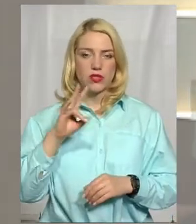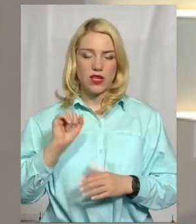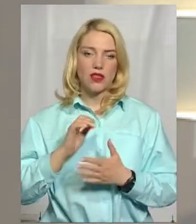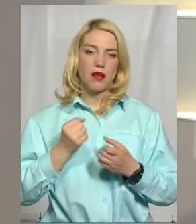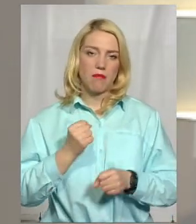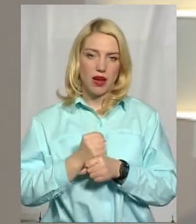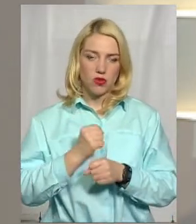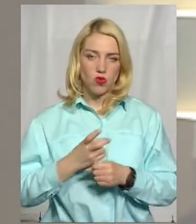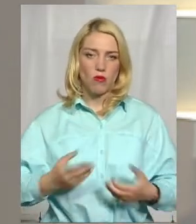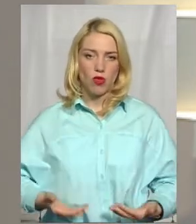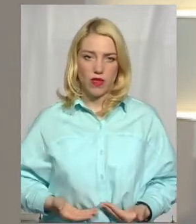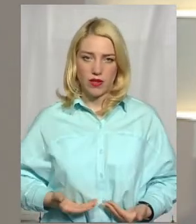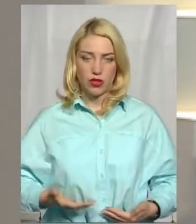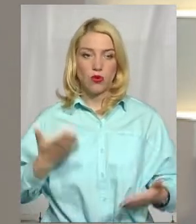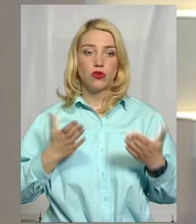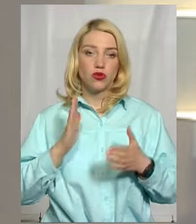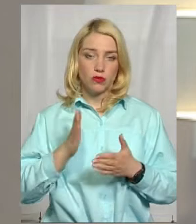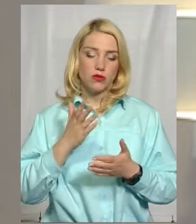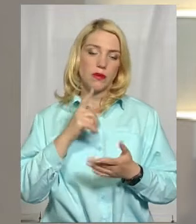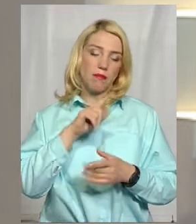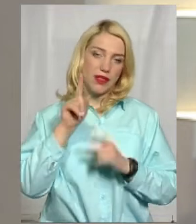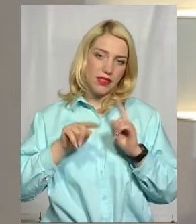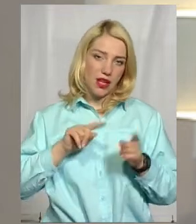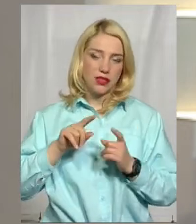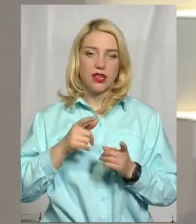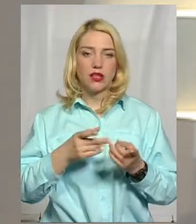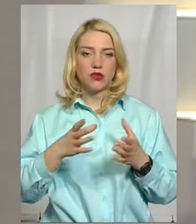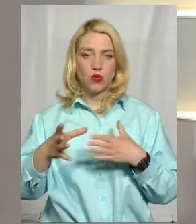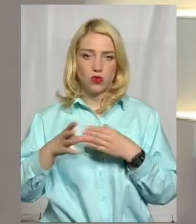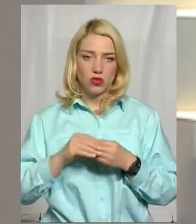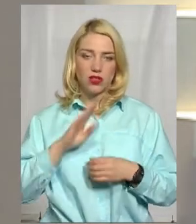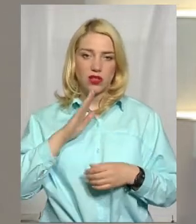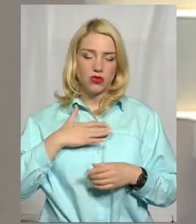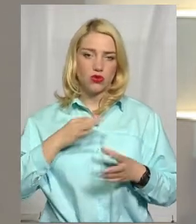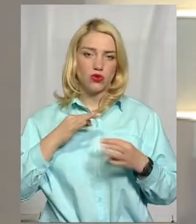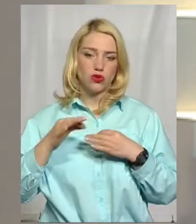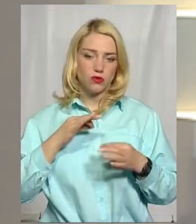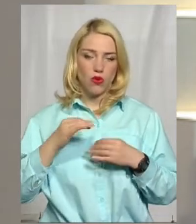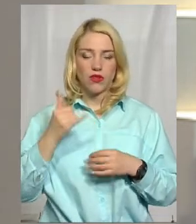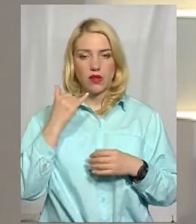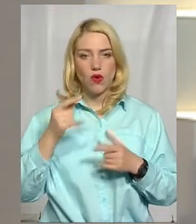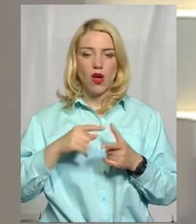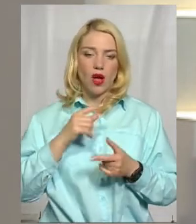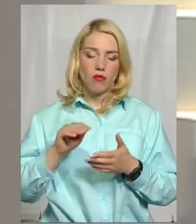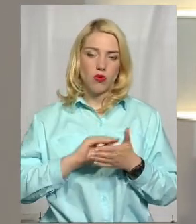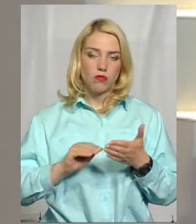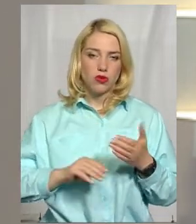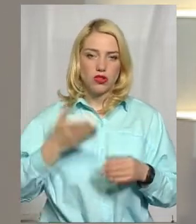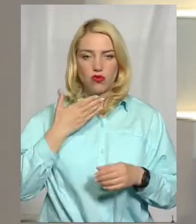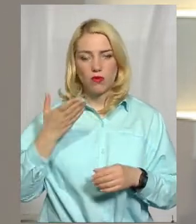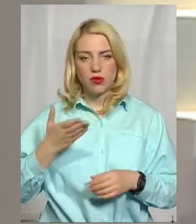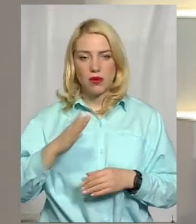Працюємо наживо. Якщо будете мати питання, долучайтеся до нашої розмови або телефоном, або пишіть у коментарях під прямою